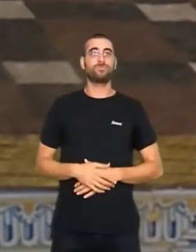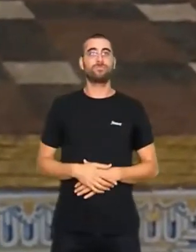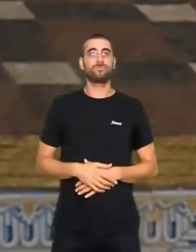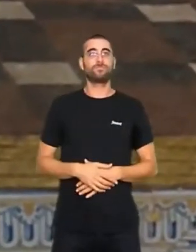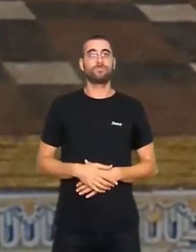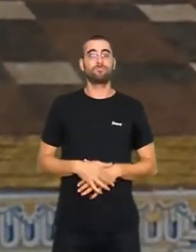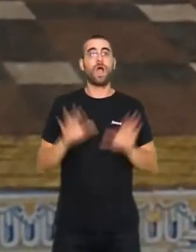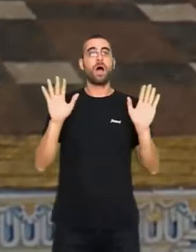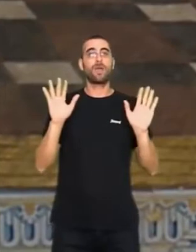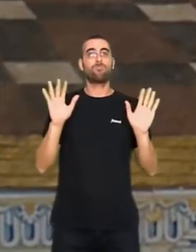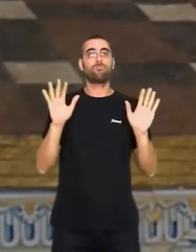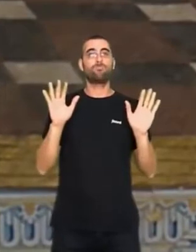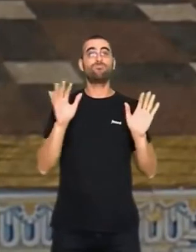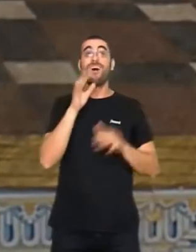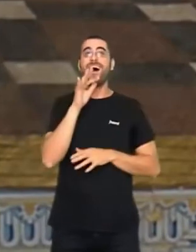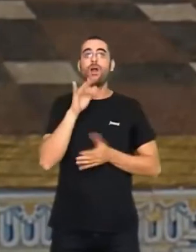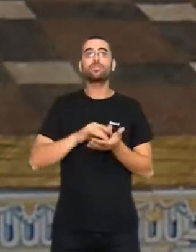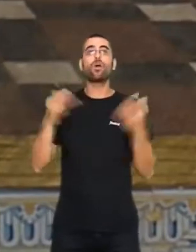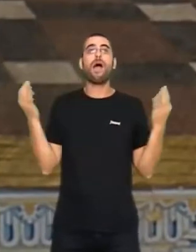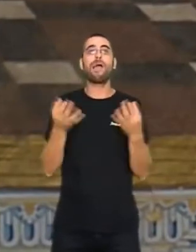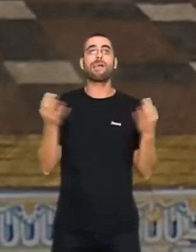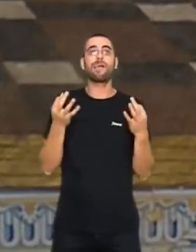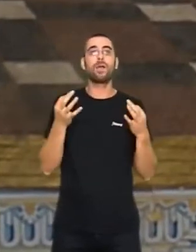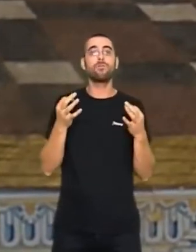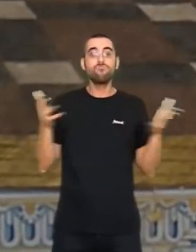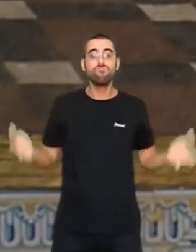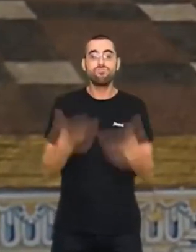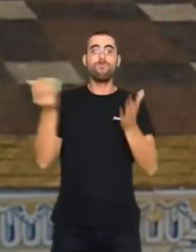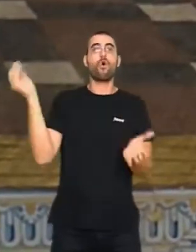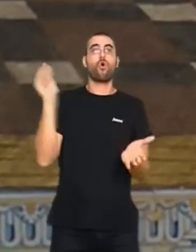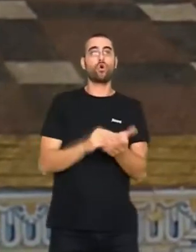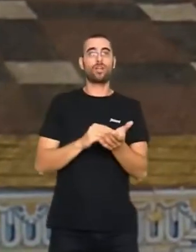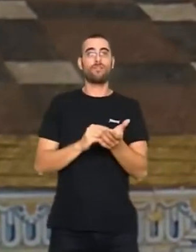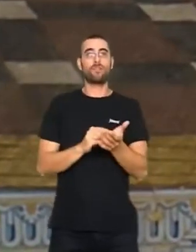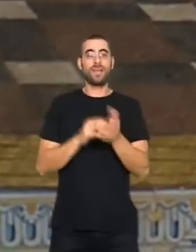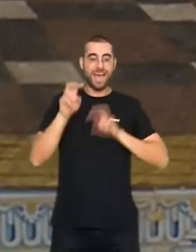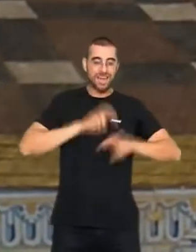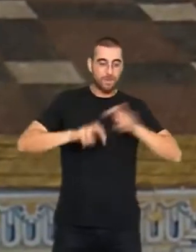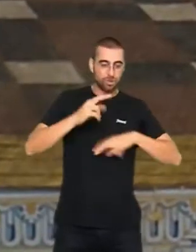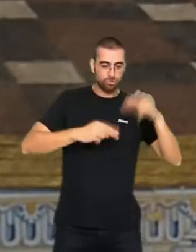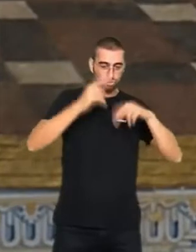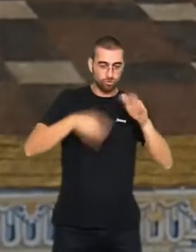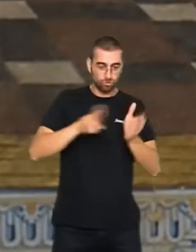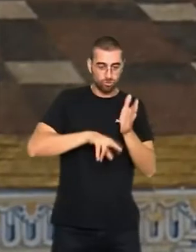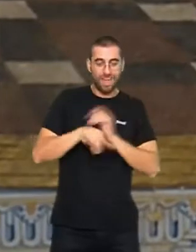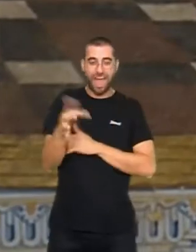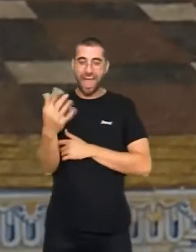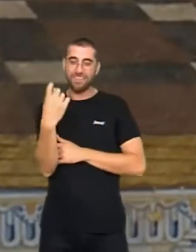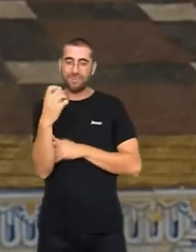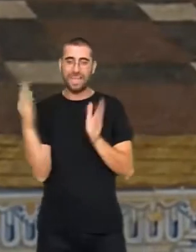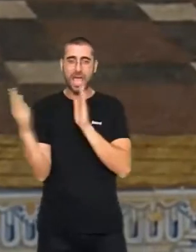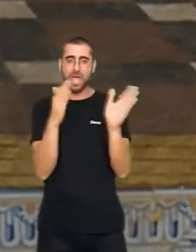No obstant això, ara toca un nou impuls. de la reparació i la reconstrucció hem de passar a un període